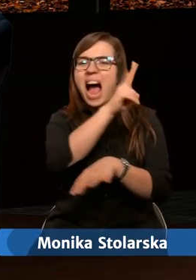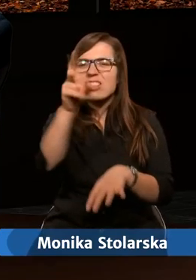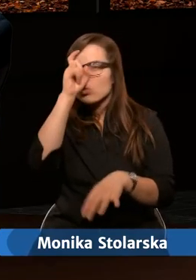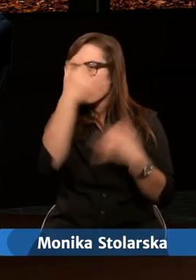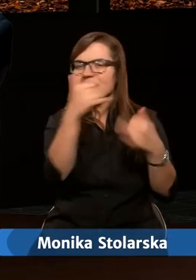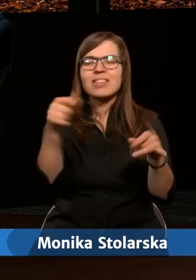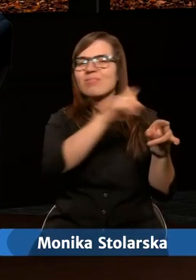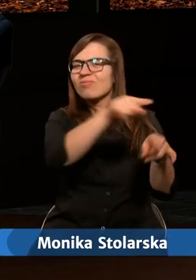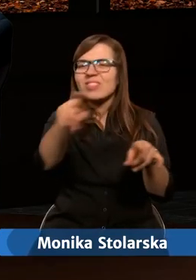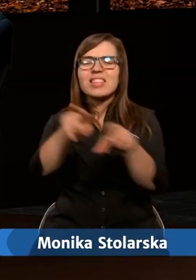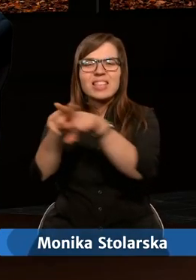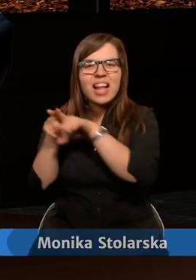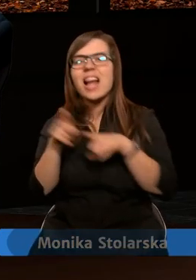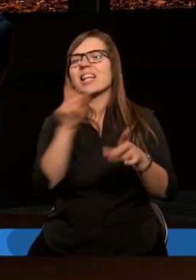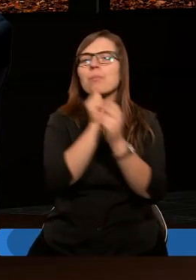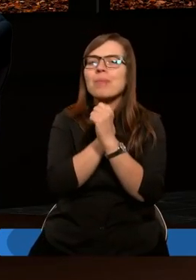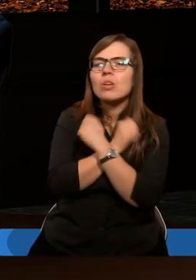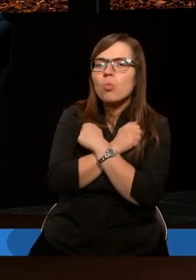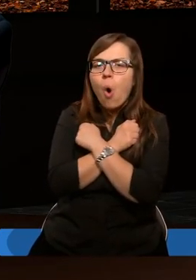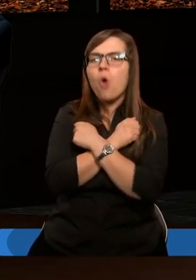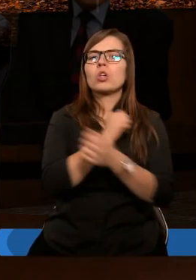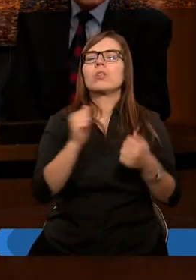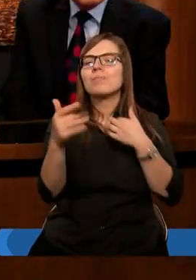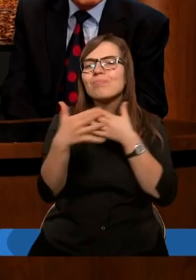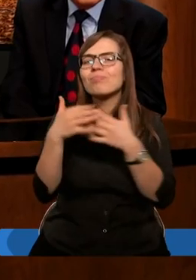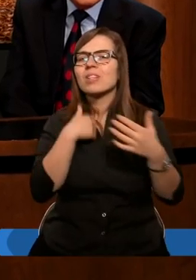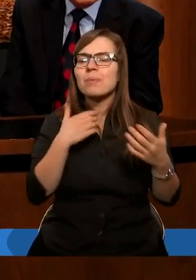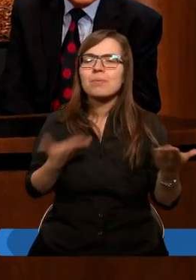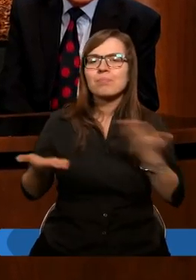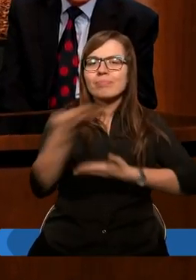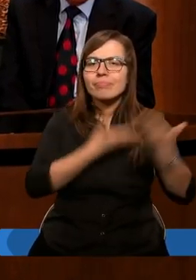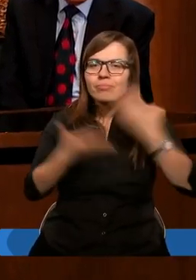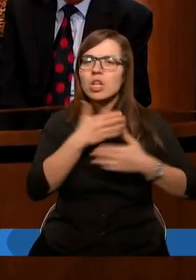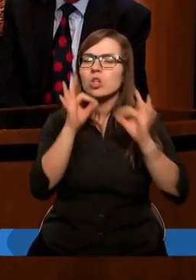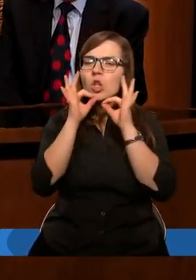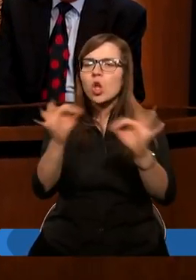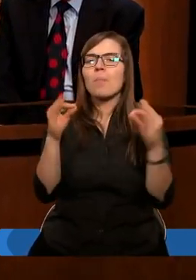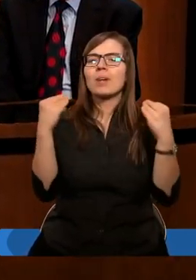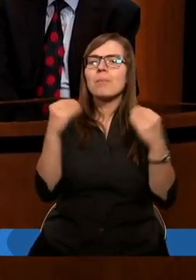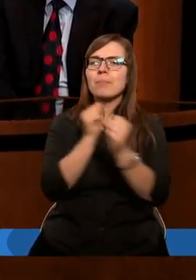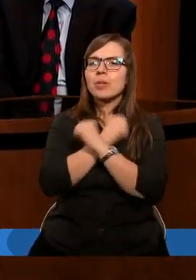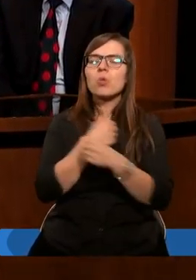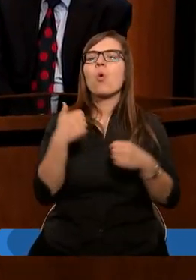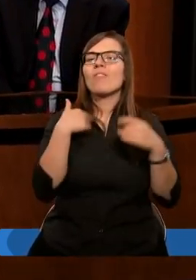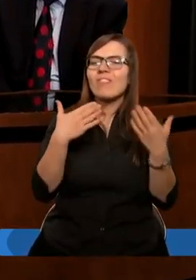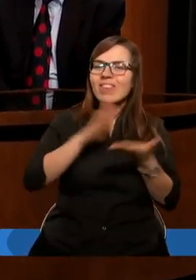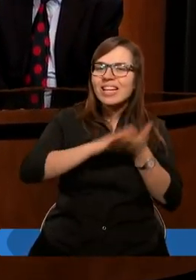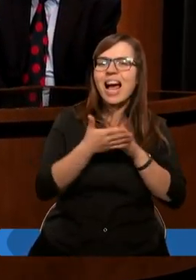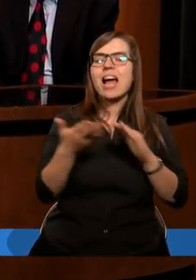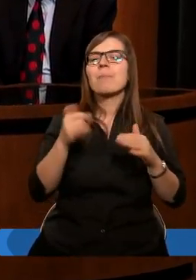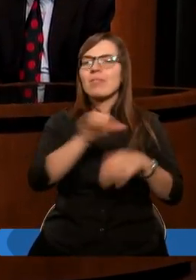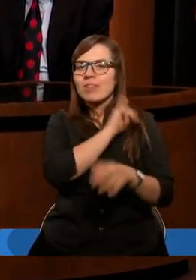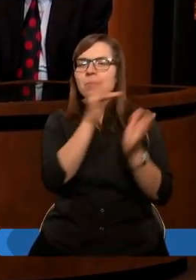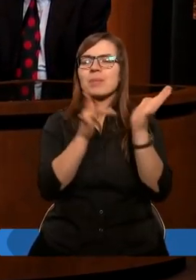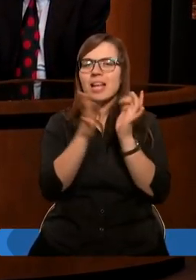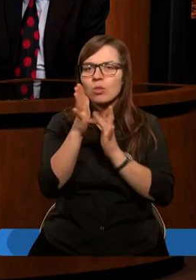innego człowieka z miłością. Wzajemnie byśmy się tak traktowali. Pomóż nam w tym w